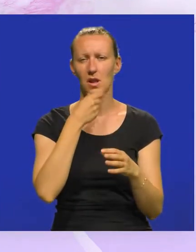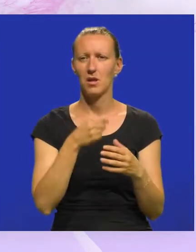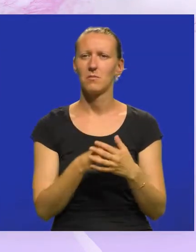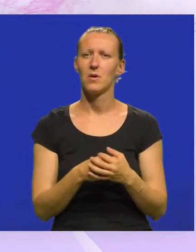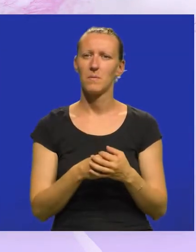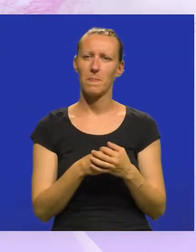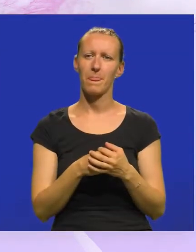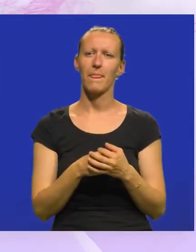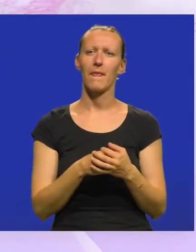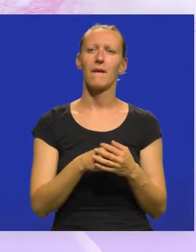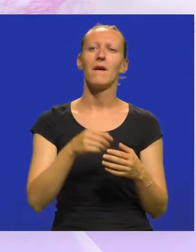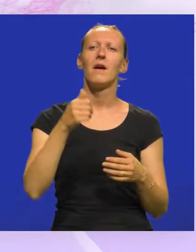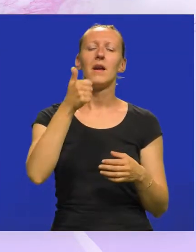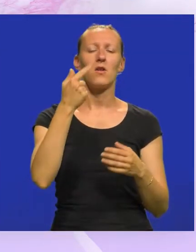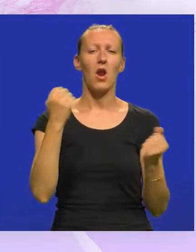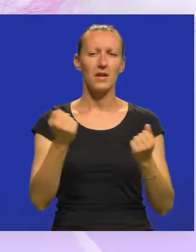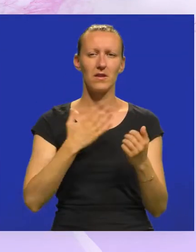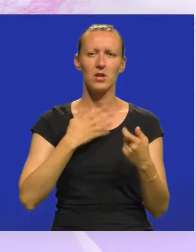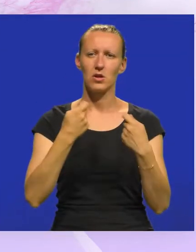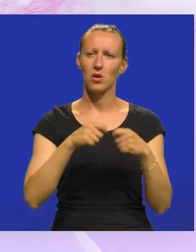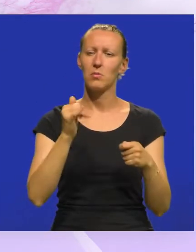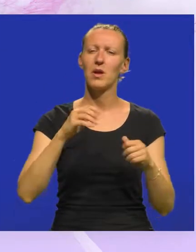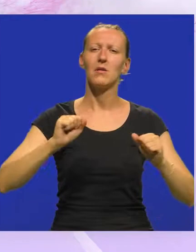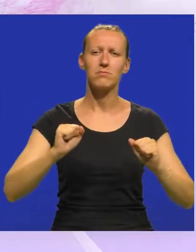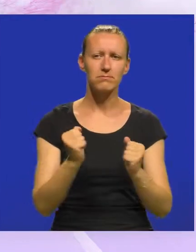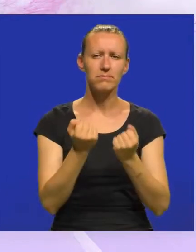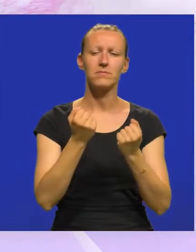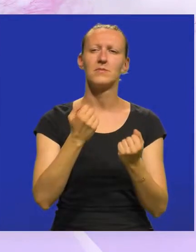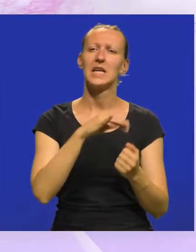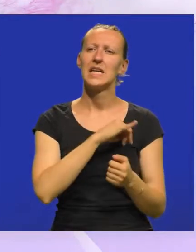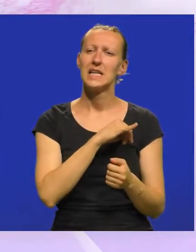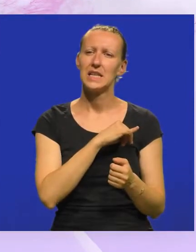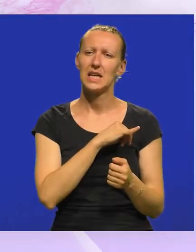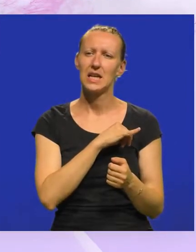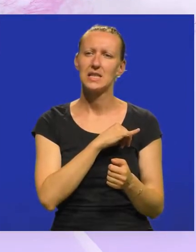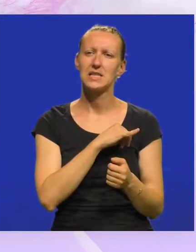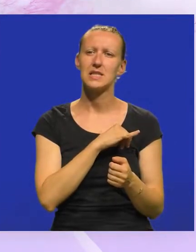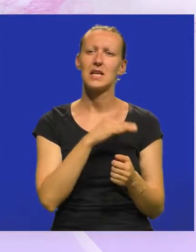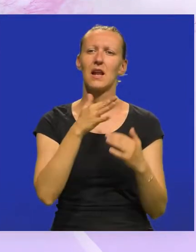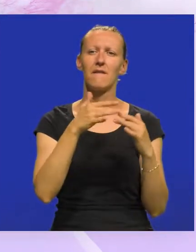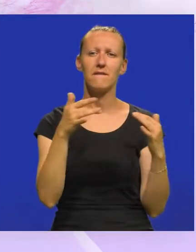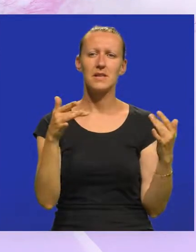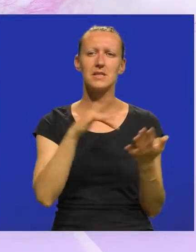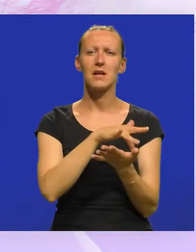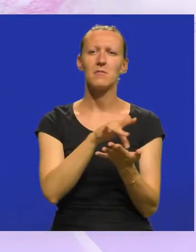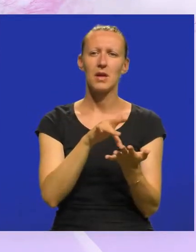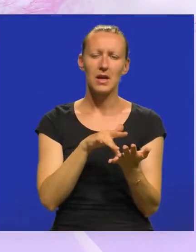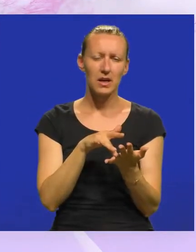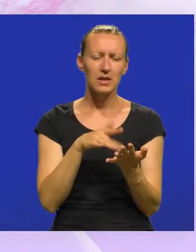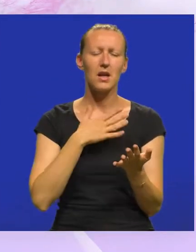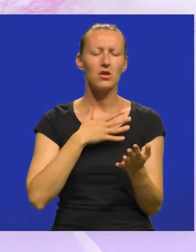način. Jedna od aktivnosti našeg kluba je poticanje interesa na različitim poljima